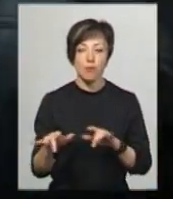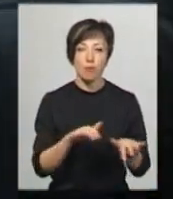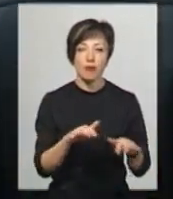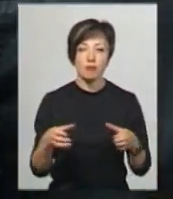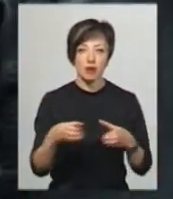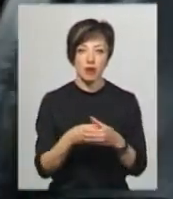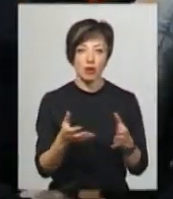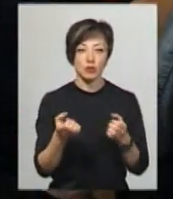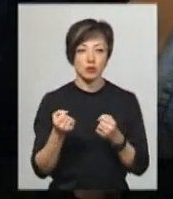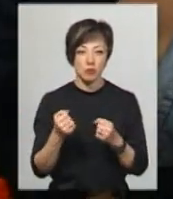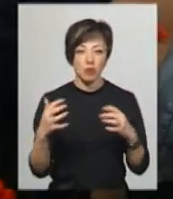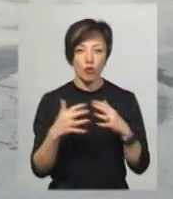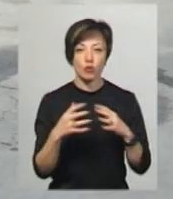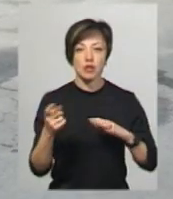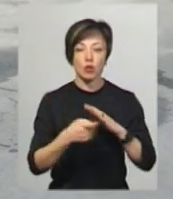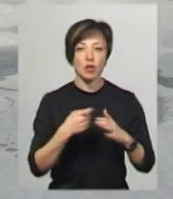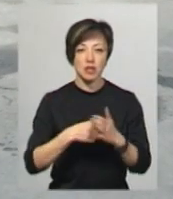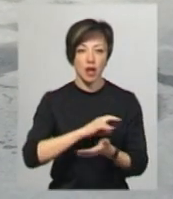яке отримав бойову за Донецький аеропорт.